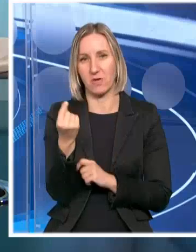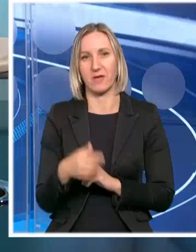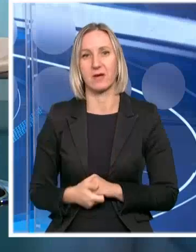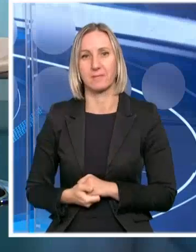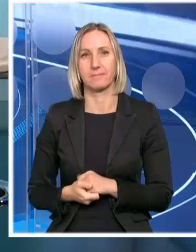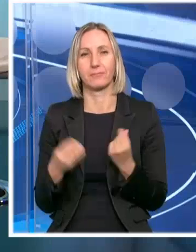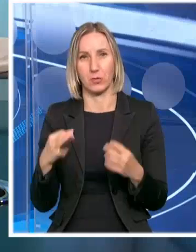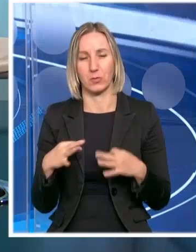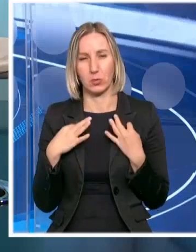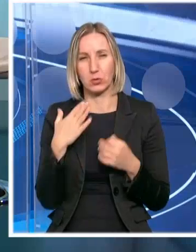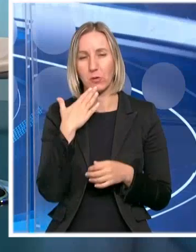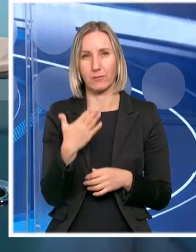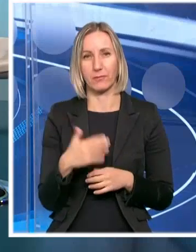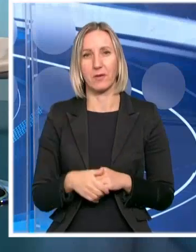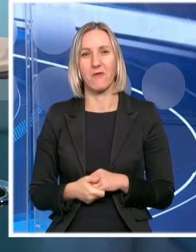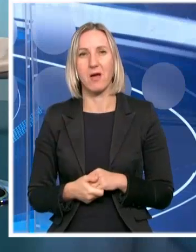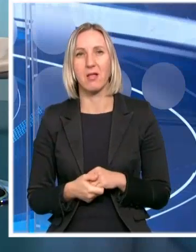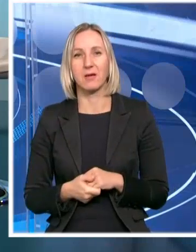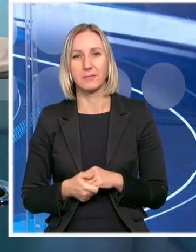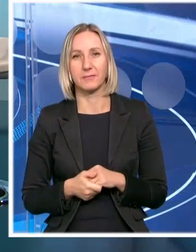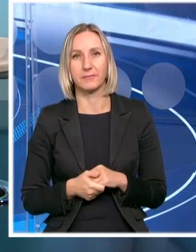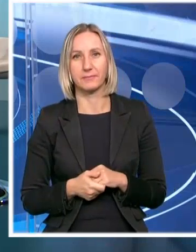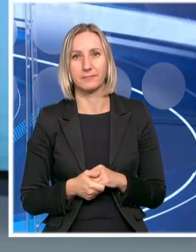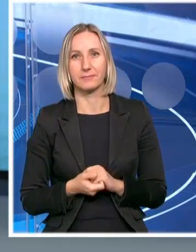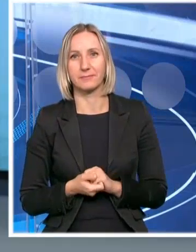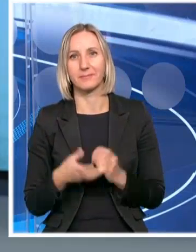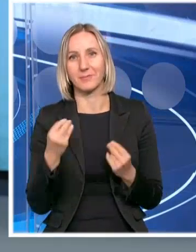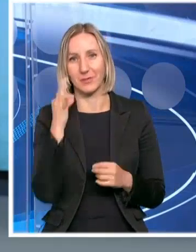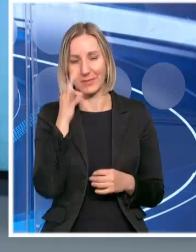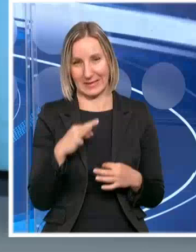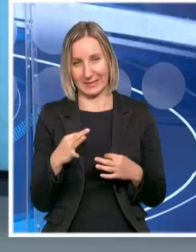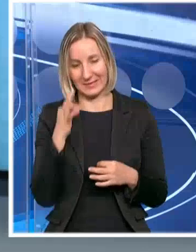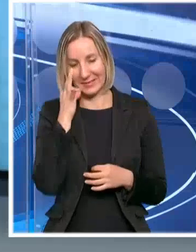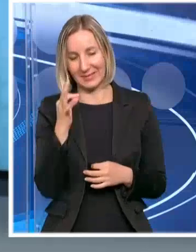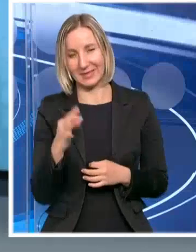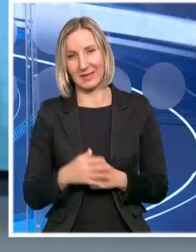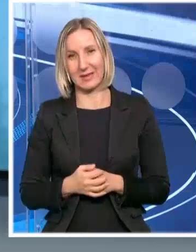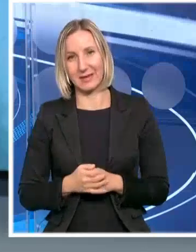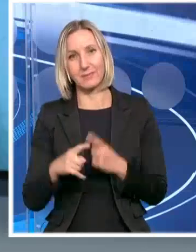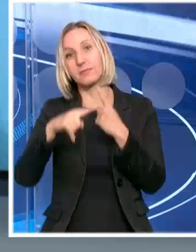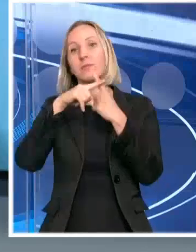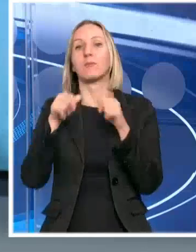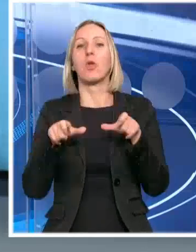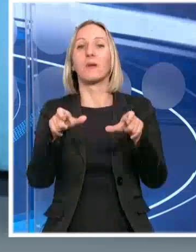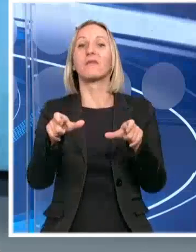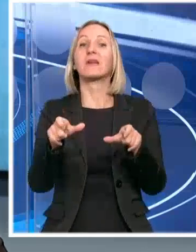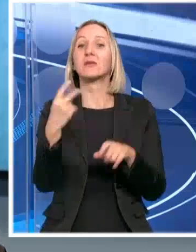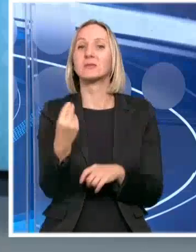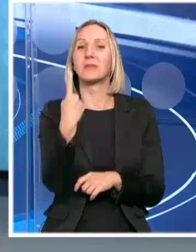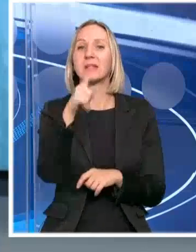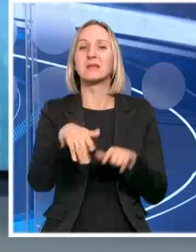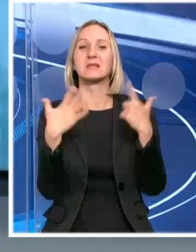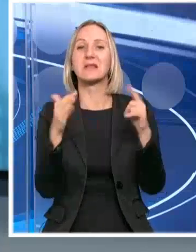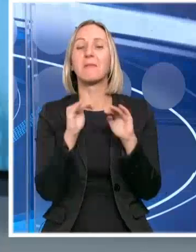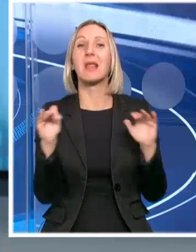Dobro jutro, hvala što ste naš gost. Dobar dan. Suficit u poljoprivredi u Srbiji 1,7 milijardi